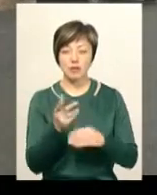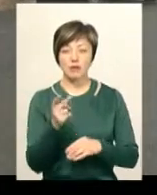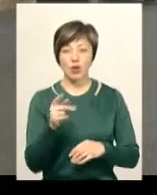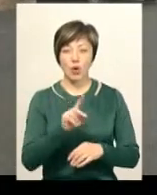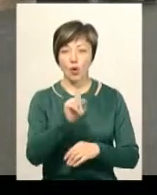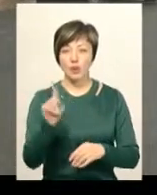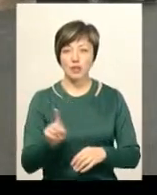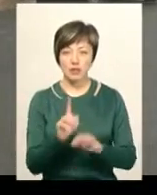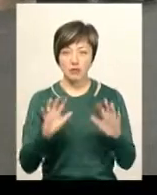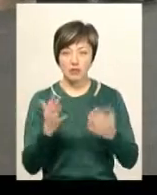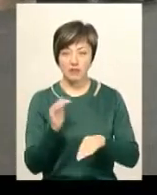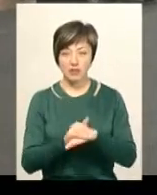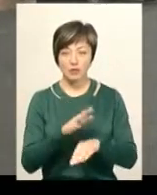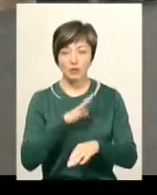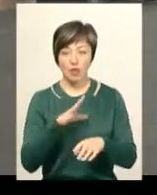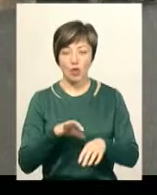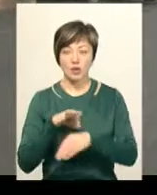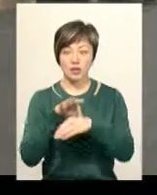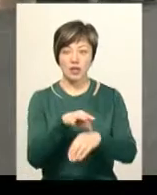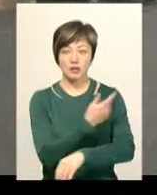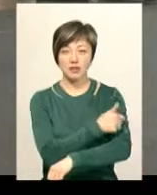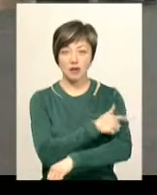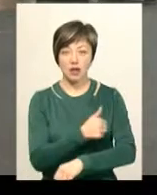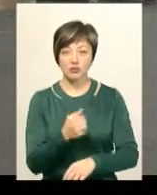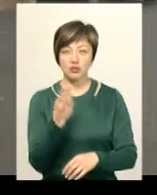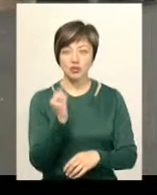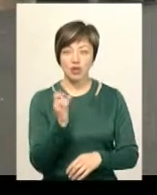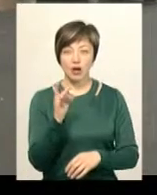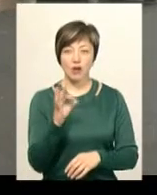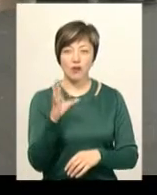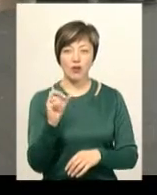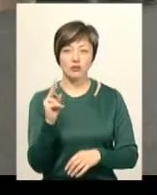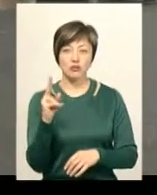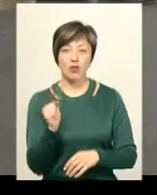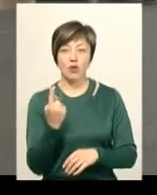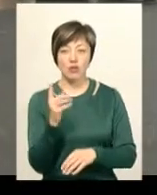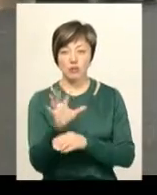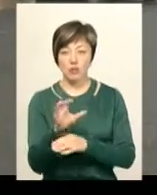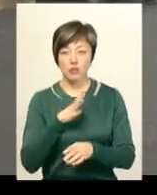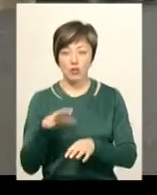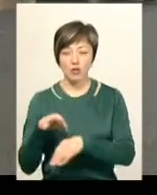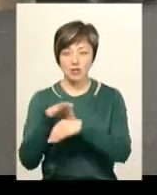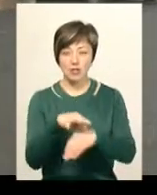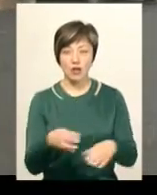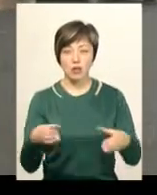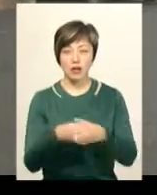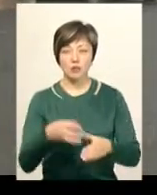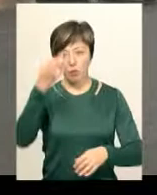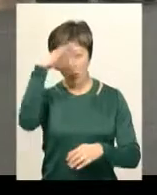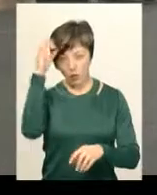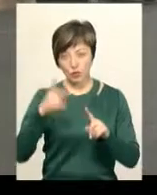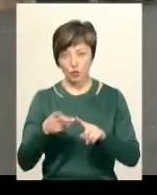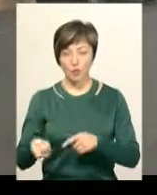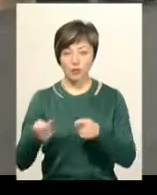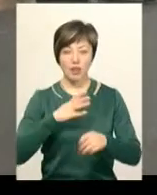години від моменту фіксації було доставлено у ветлікарню, що у Шаровечці. Одна собака була доставлена екіпажем поліції, другу привезли